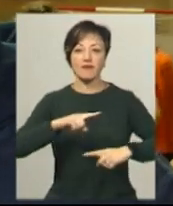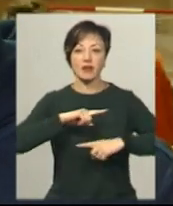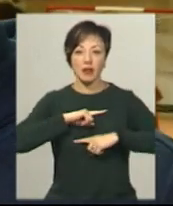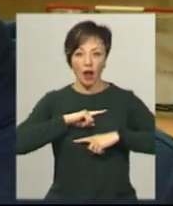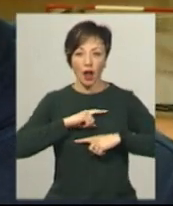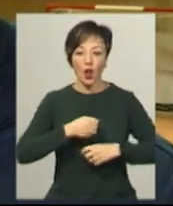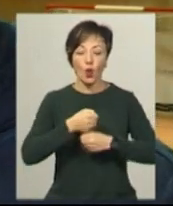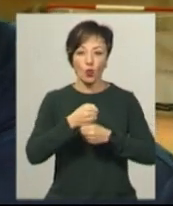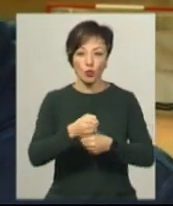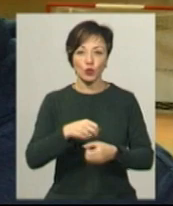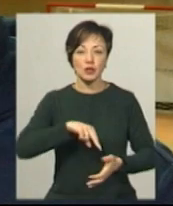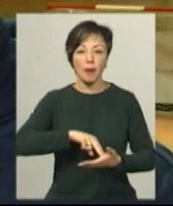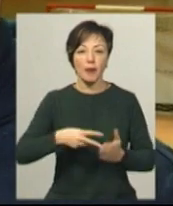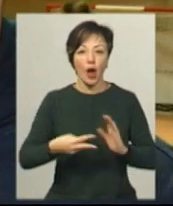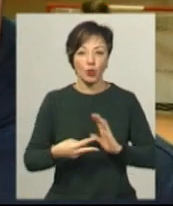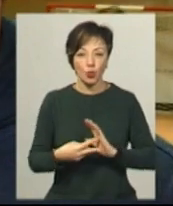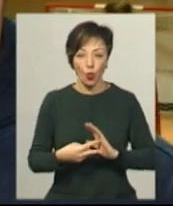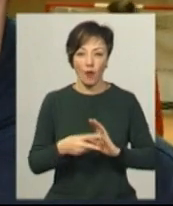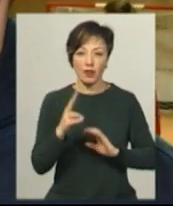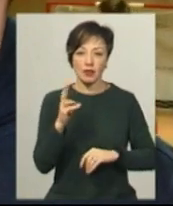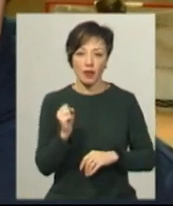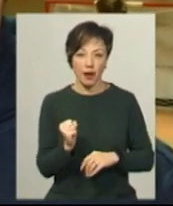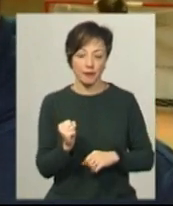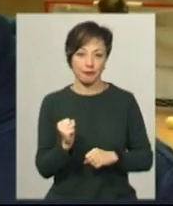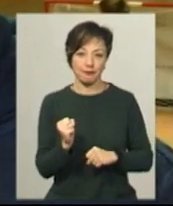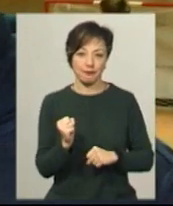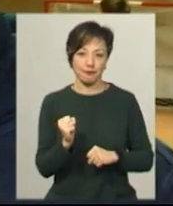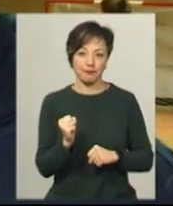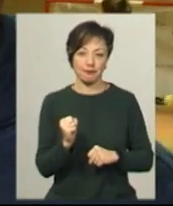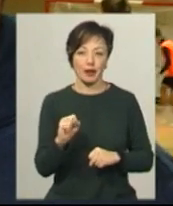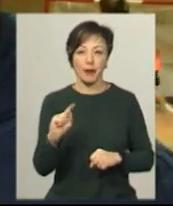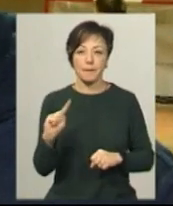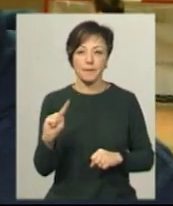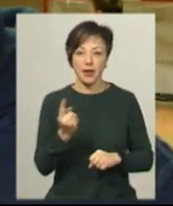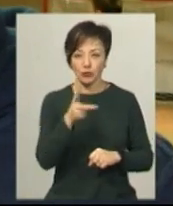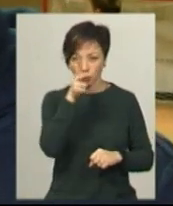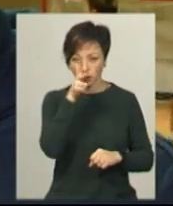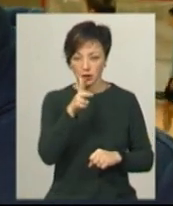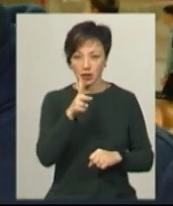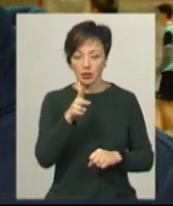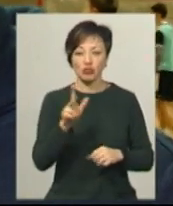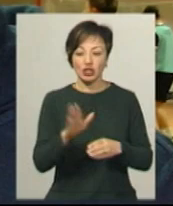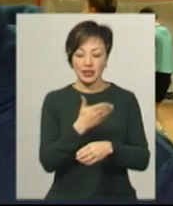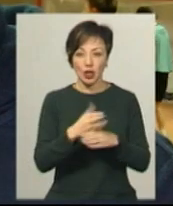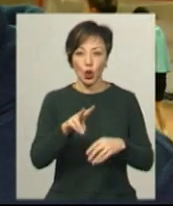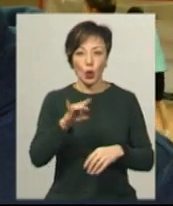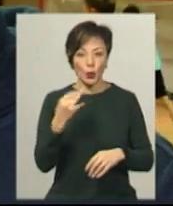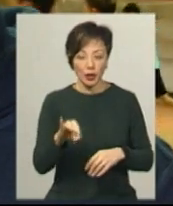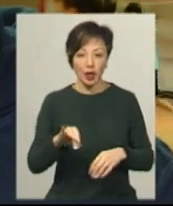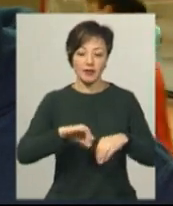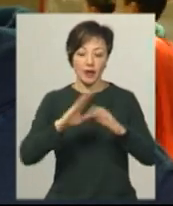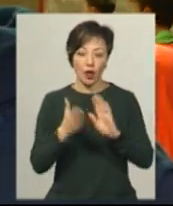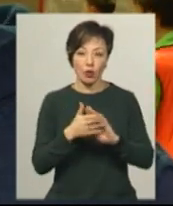преміум ліги запланований на першу декаду лютого місяця. а загалом